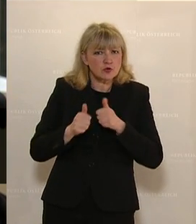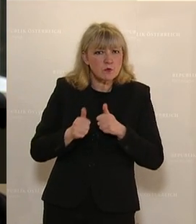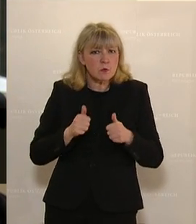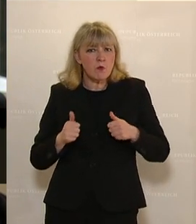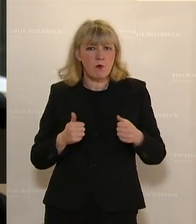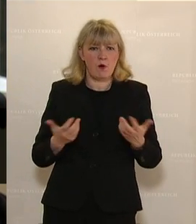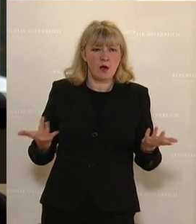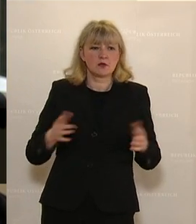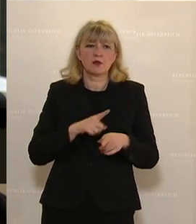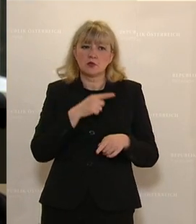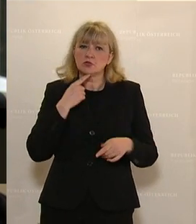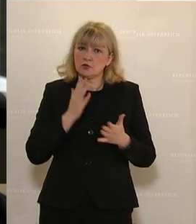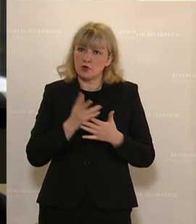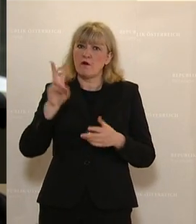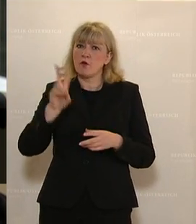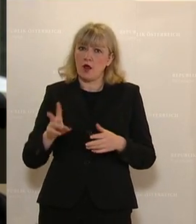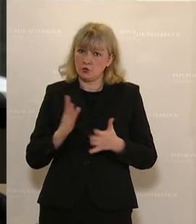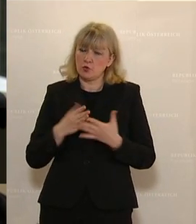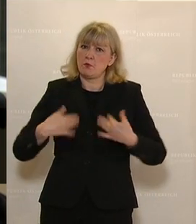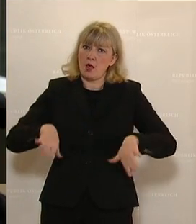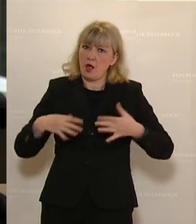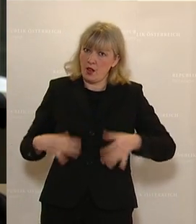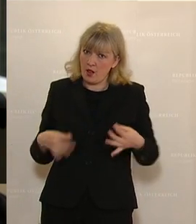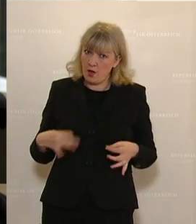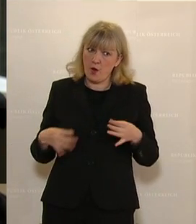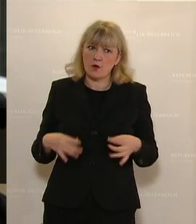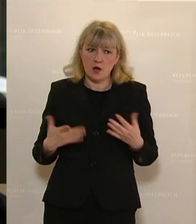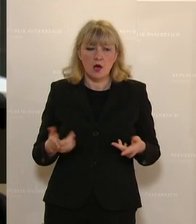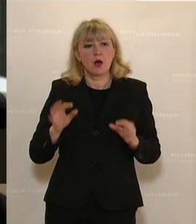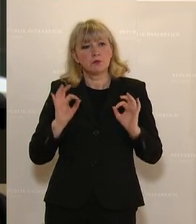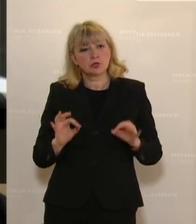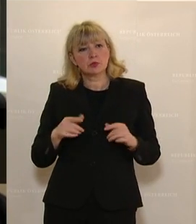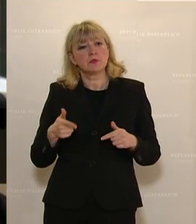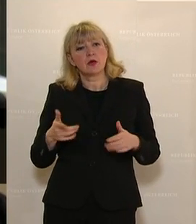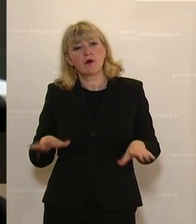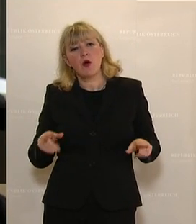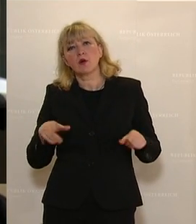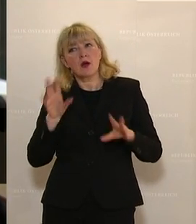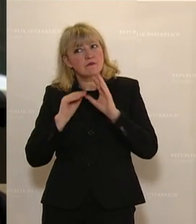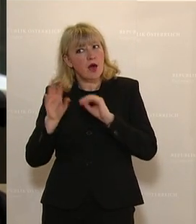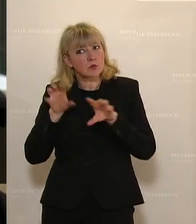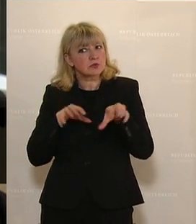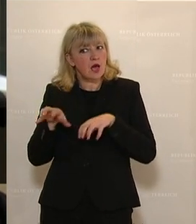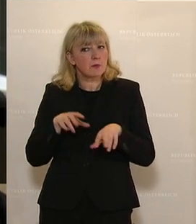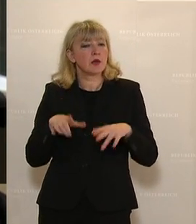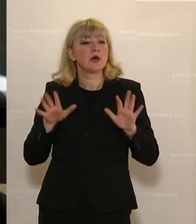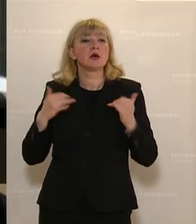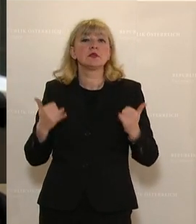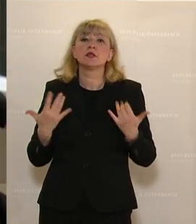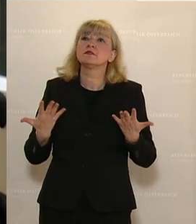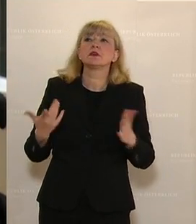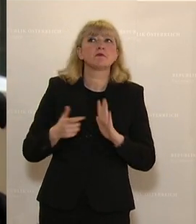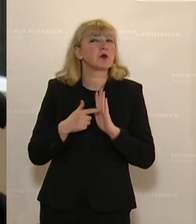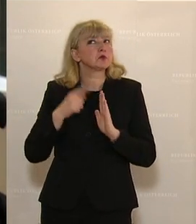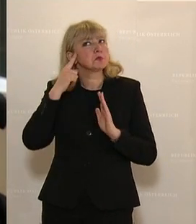schon gesagt haben, hat es ja Lockerungen in Vorarlberg gegeben und hier wird man bestimmt einige Erfahrungen sammeln. Unter welchen Voraussetzungen